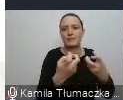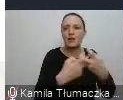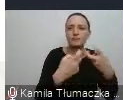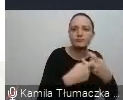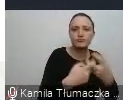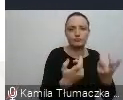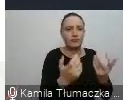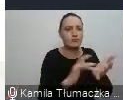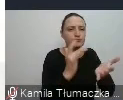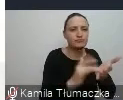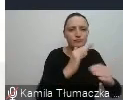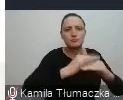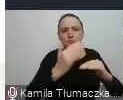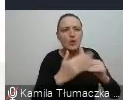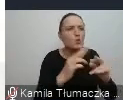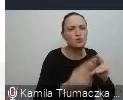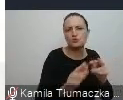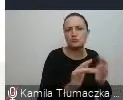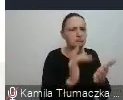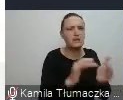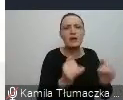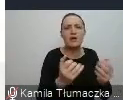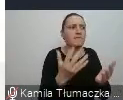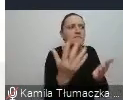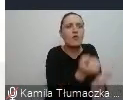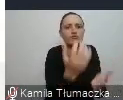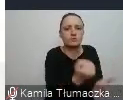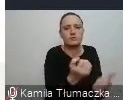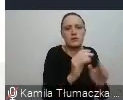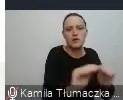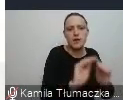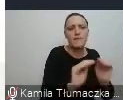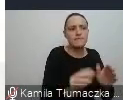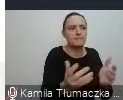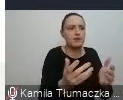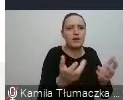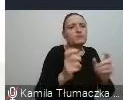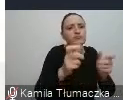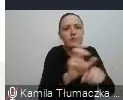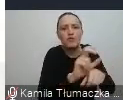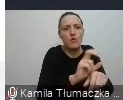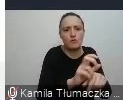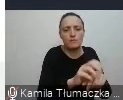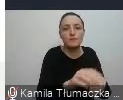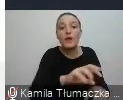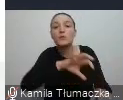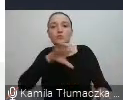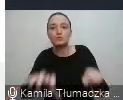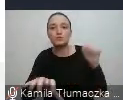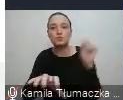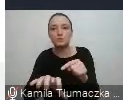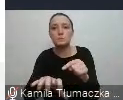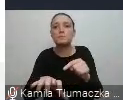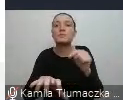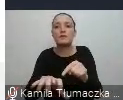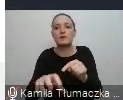różnego sortu, zastosowania multimediów w terapii lub edukacji, a drugi obszar, z którym